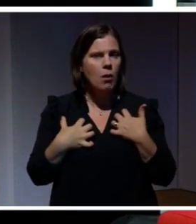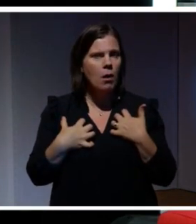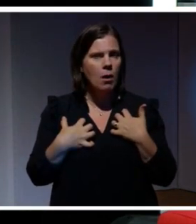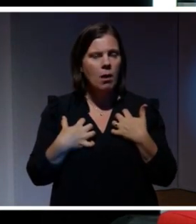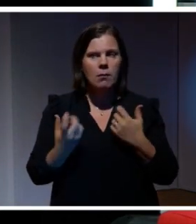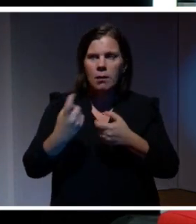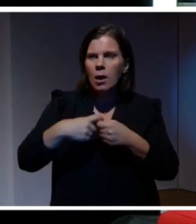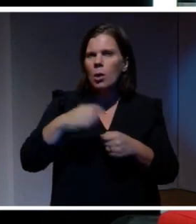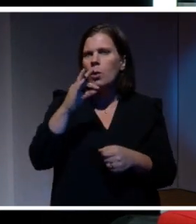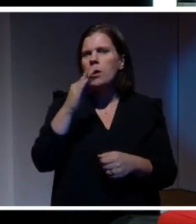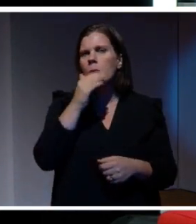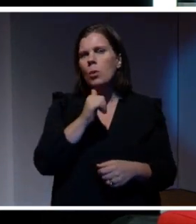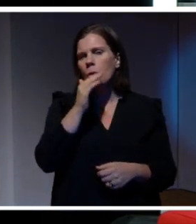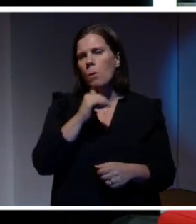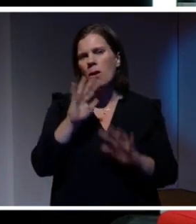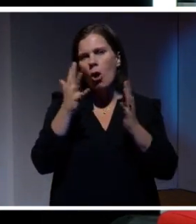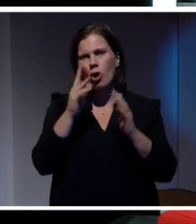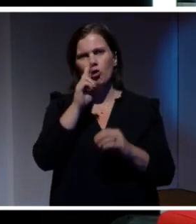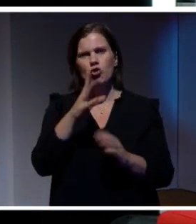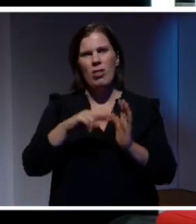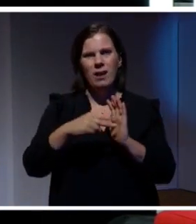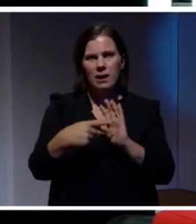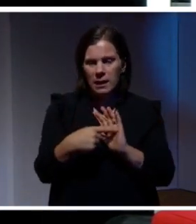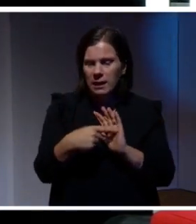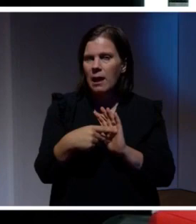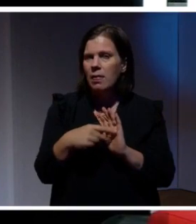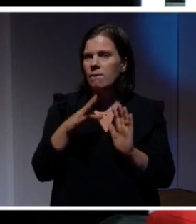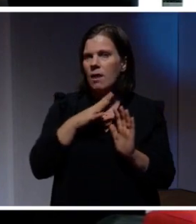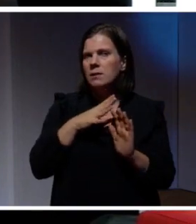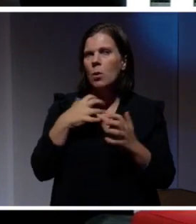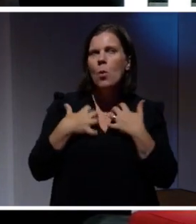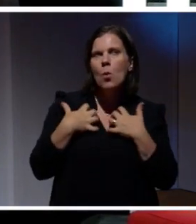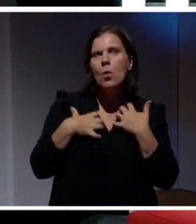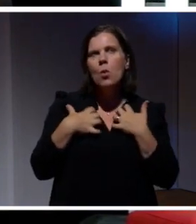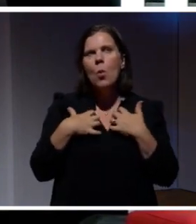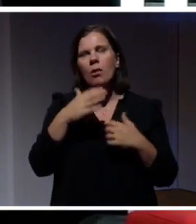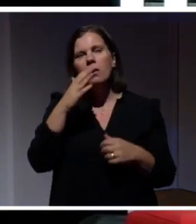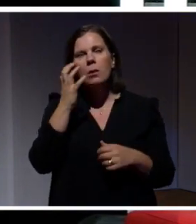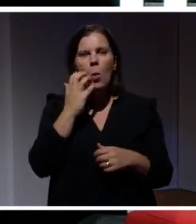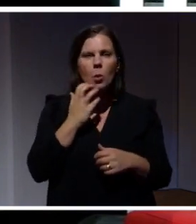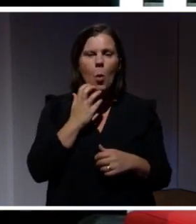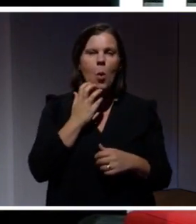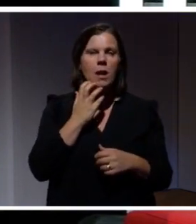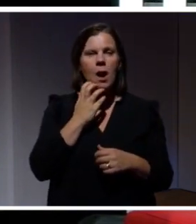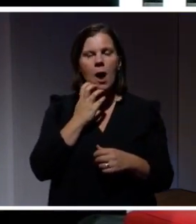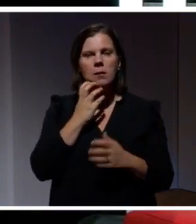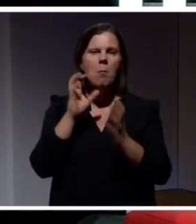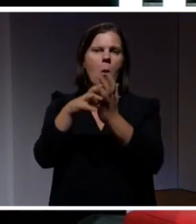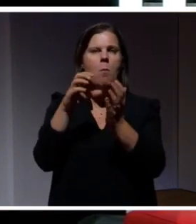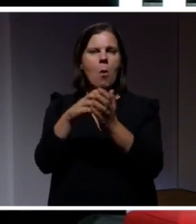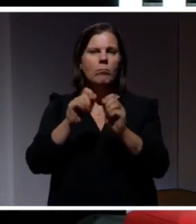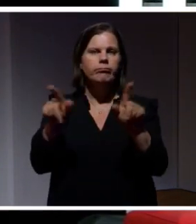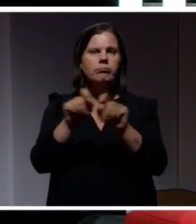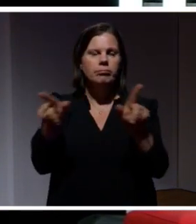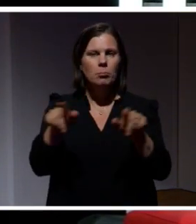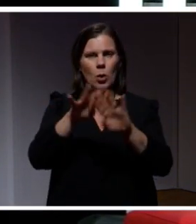hur ungdomar skulle hantera den här nya tekniken. Det fanns en oro över att tonåringar hängde ut sig på nätet som